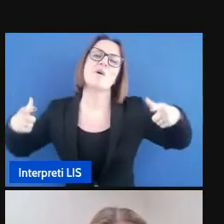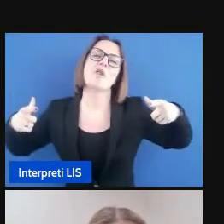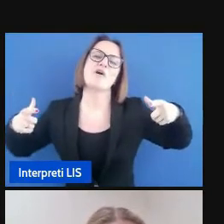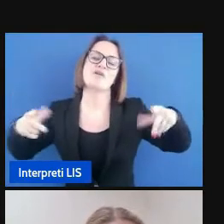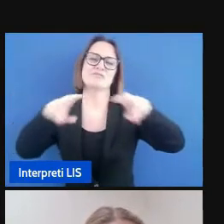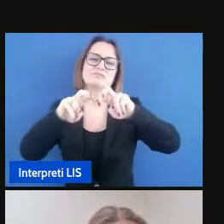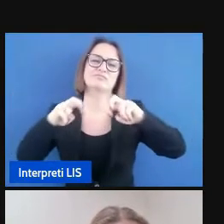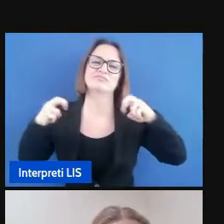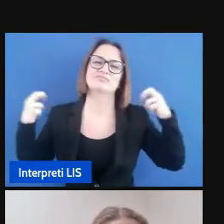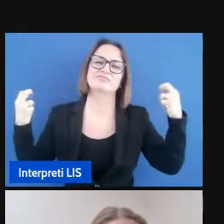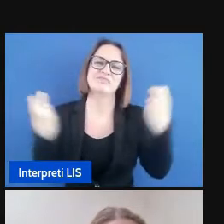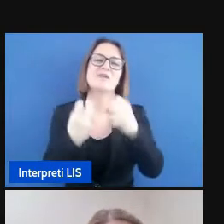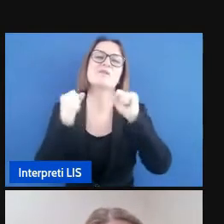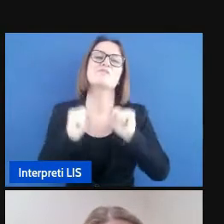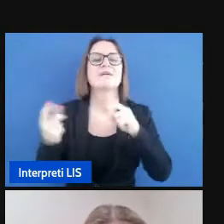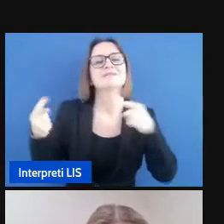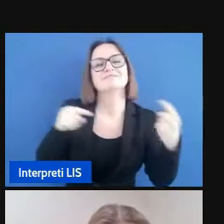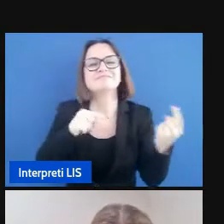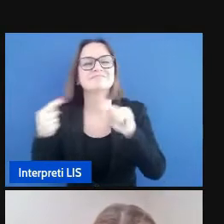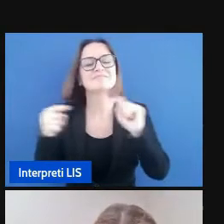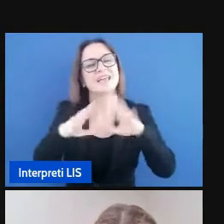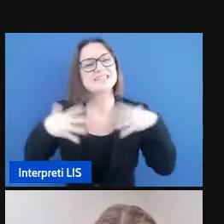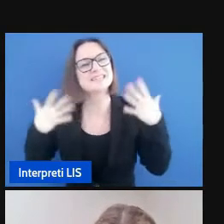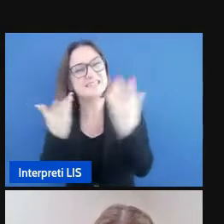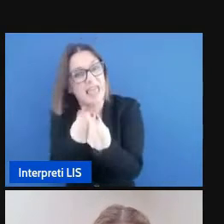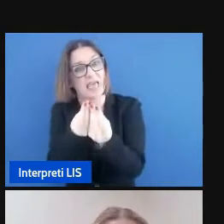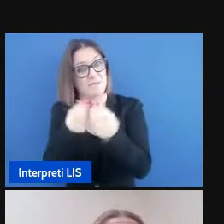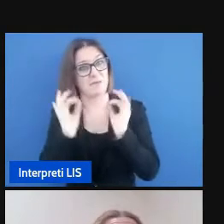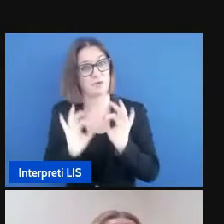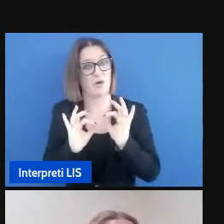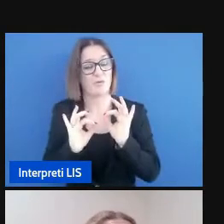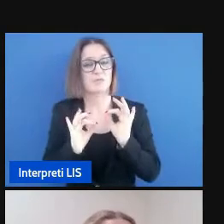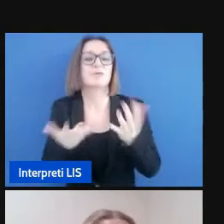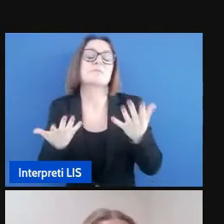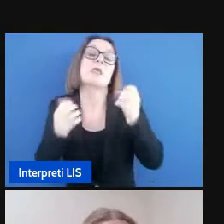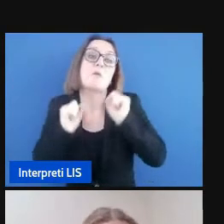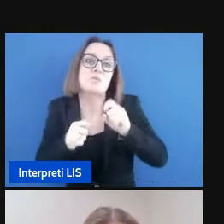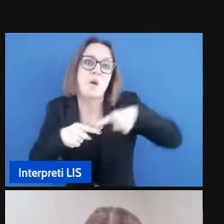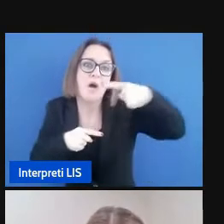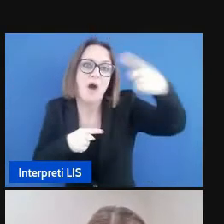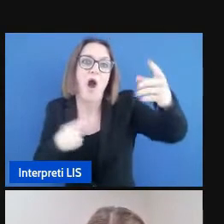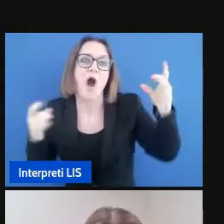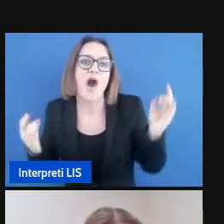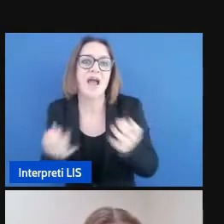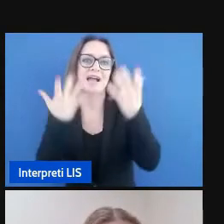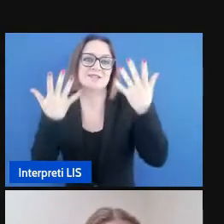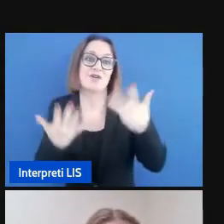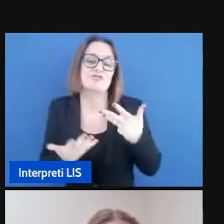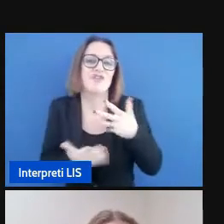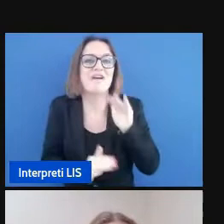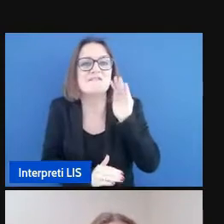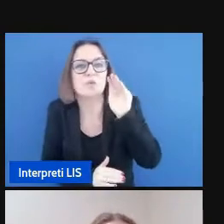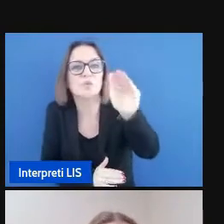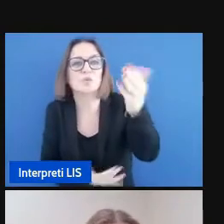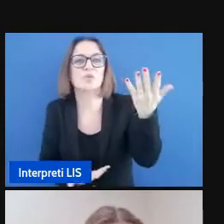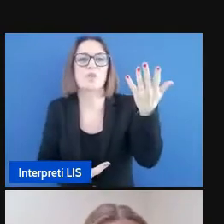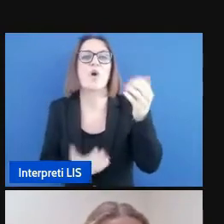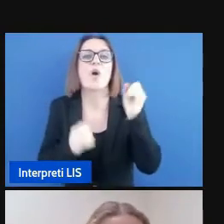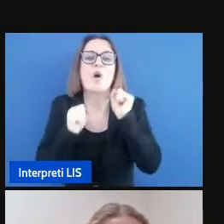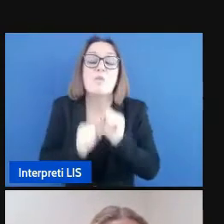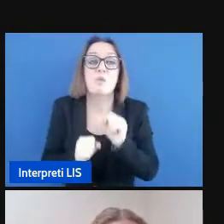a discutere tra di noi e anche con voi avremo poi magari tempo in modo in un futuro con altre